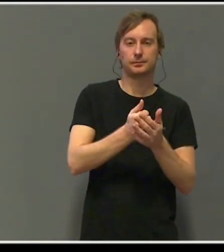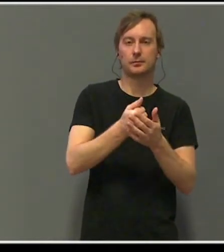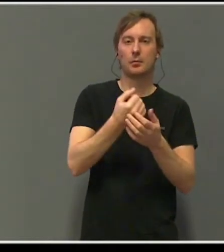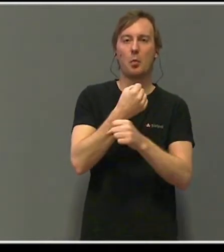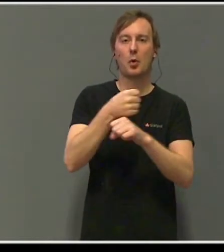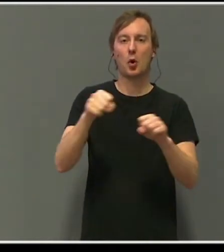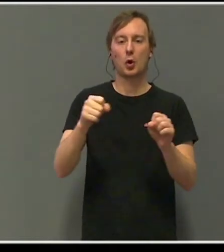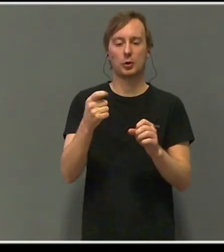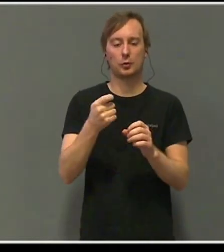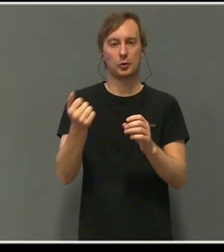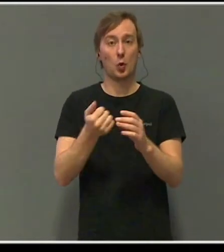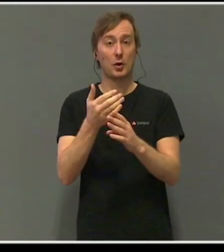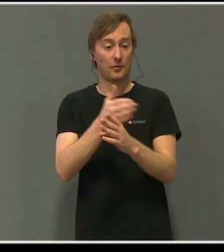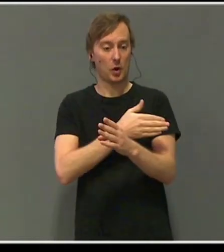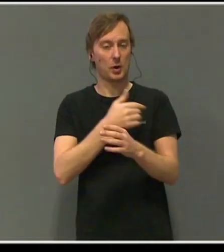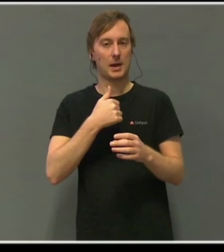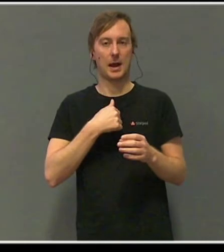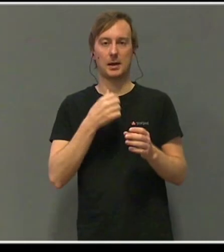tidligere.